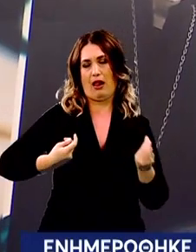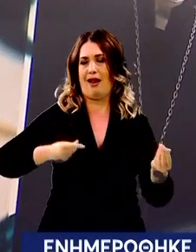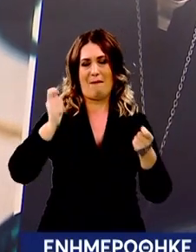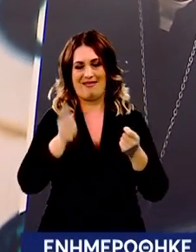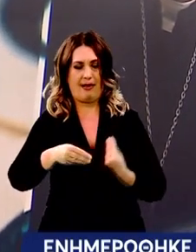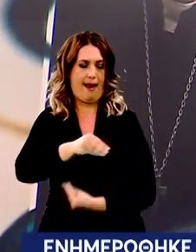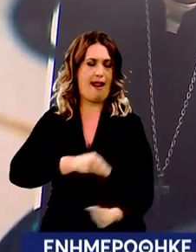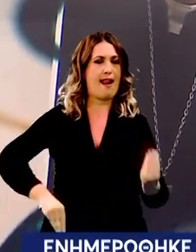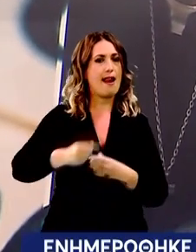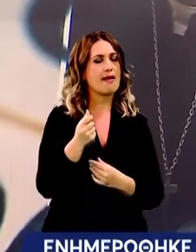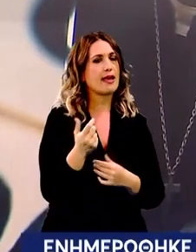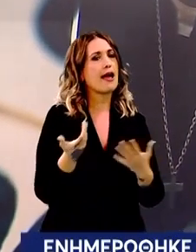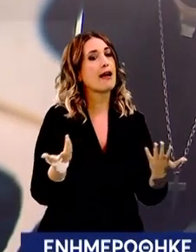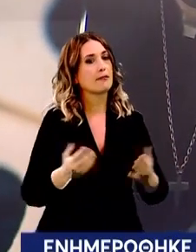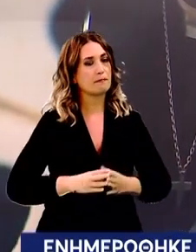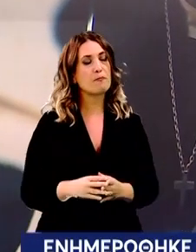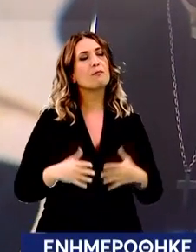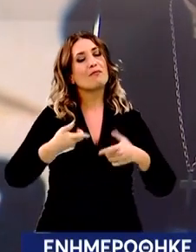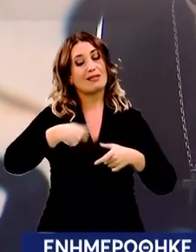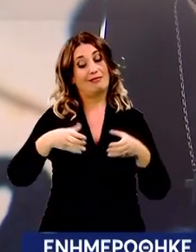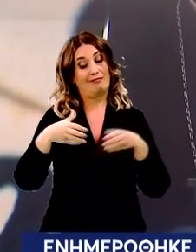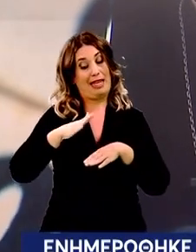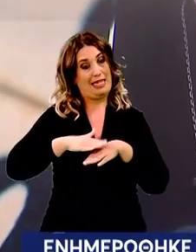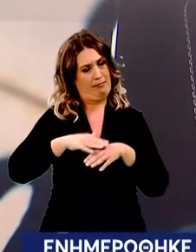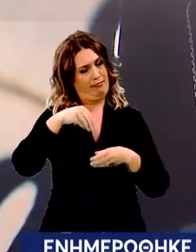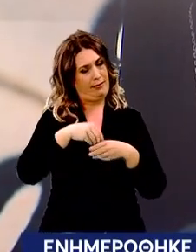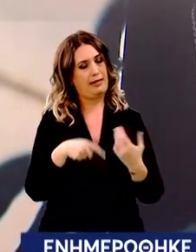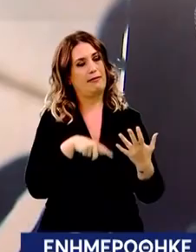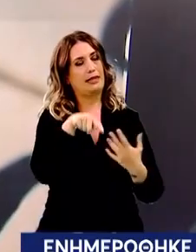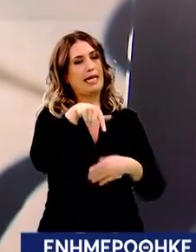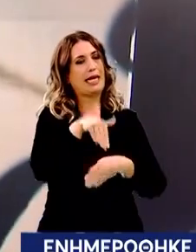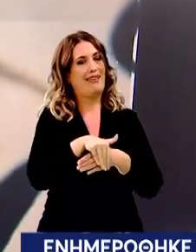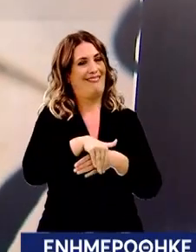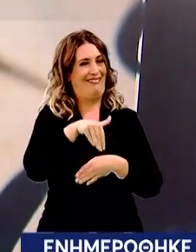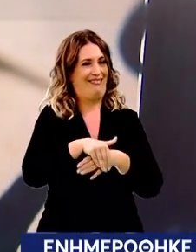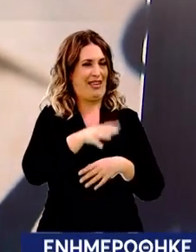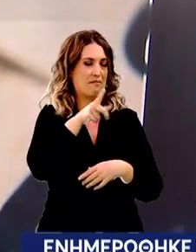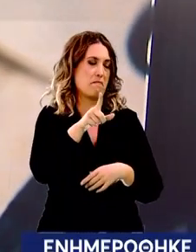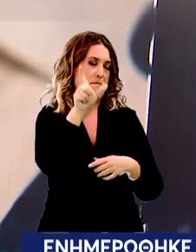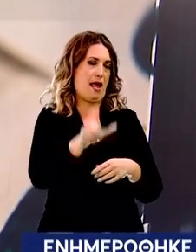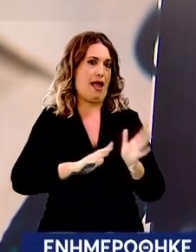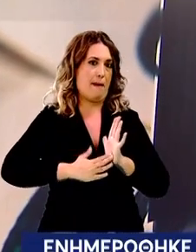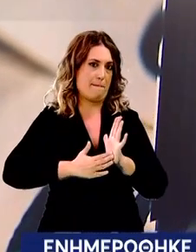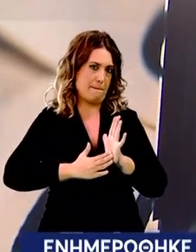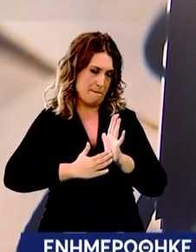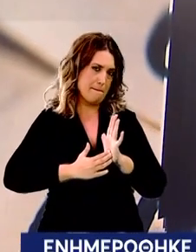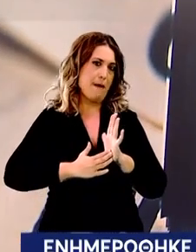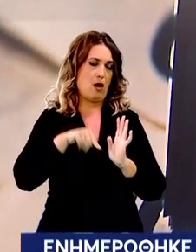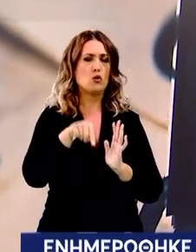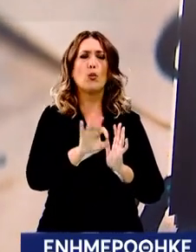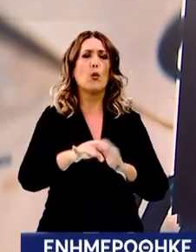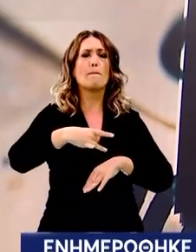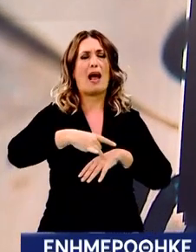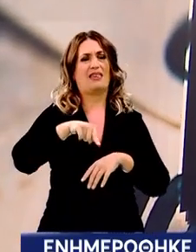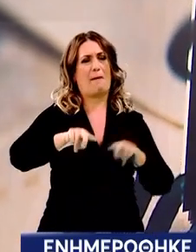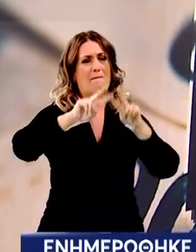είναι είναι μία υπάλληλος νυκτερινού κέντρου στην περιοχή της Πάτρας σε συγκεκριμένη περιοχή της Πάτρας και